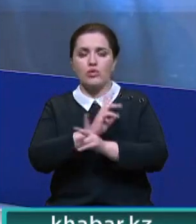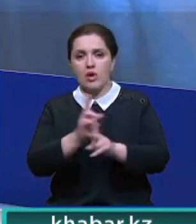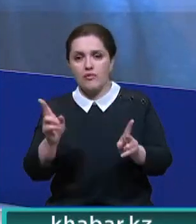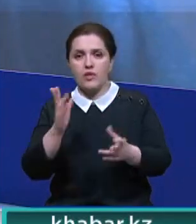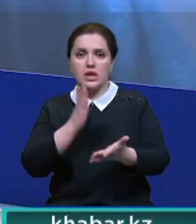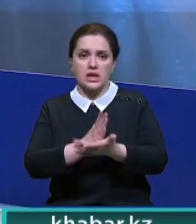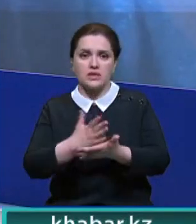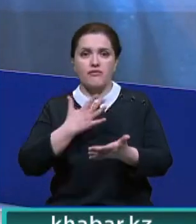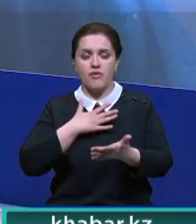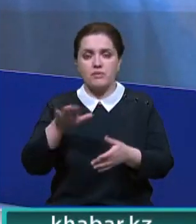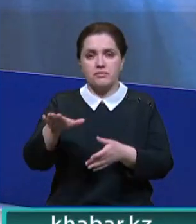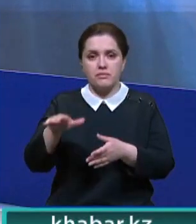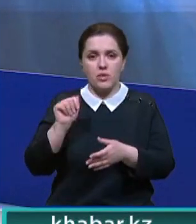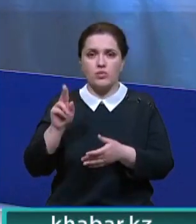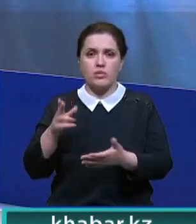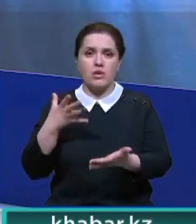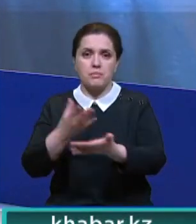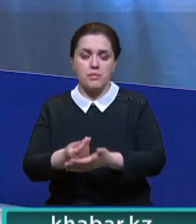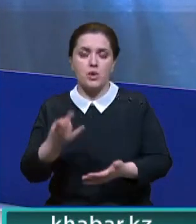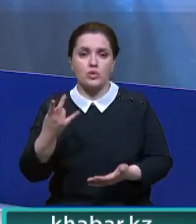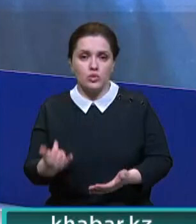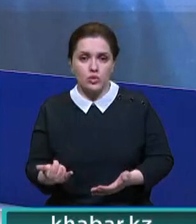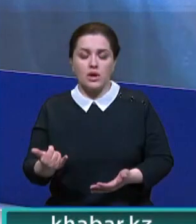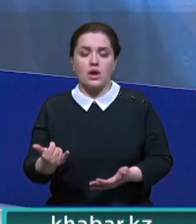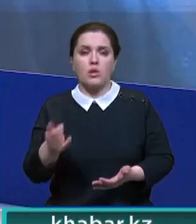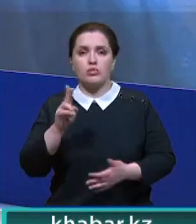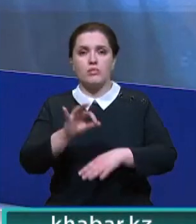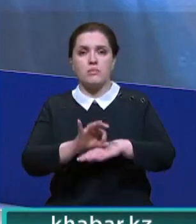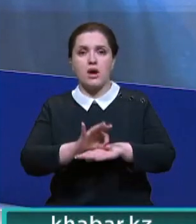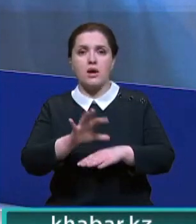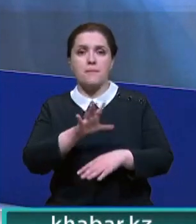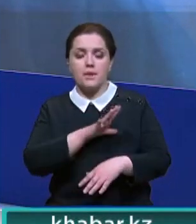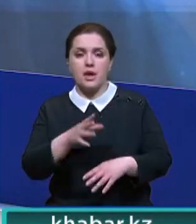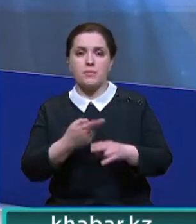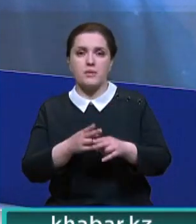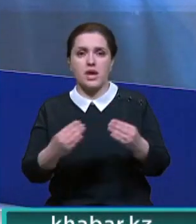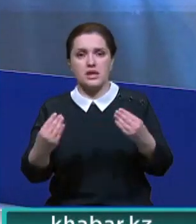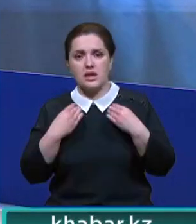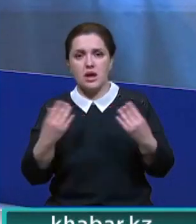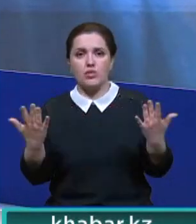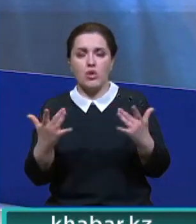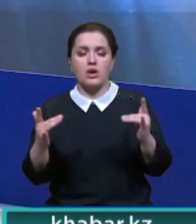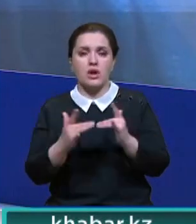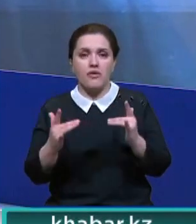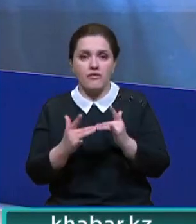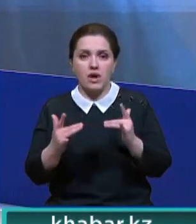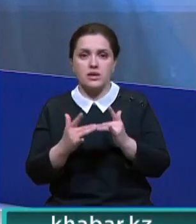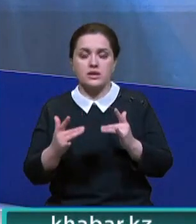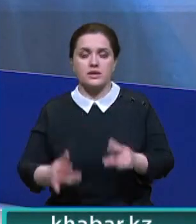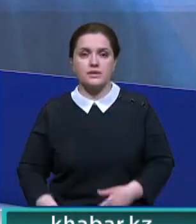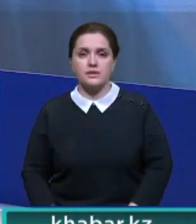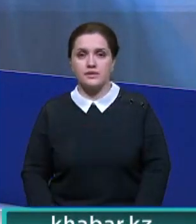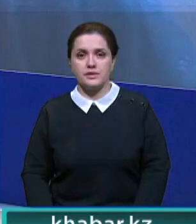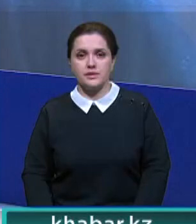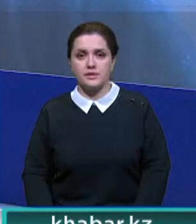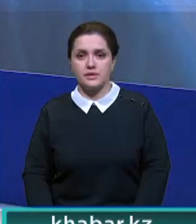кислород, у кого есть там плазмы. Например, я не знаю, кто переболел максимум, выделите нам какую-то кровать. Камшат, вы,